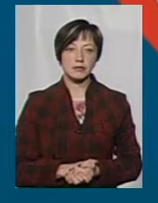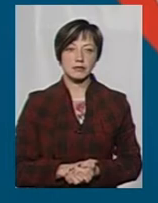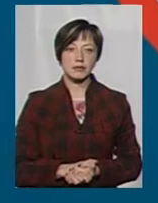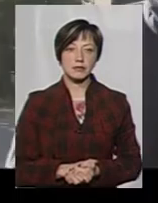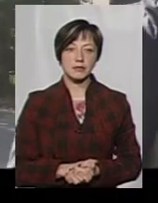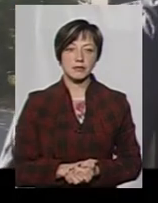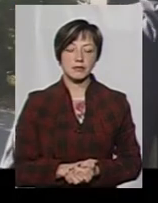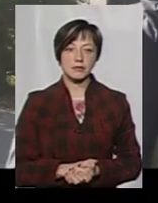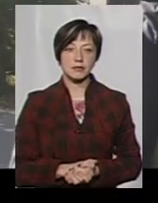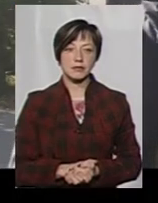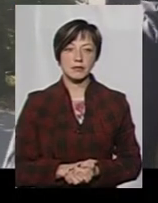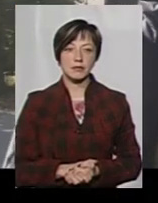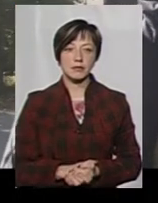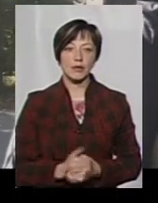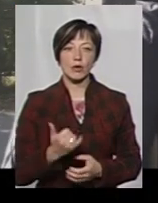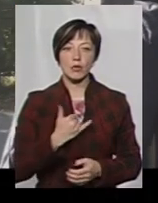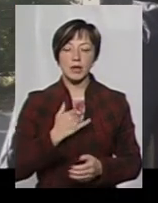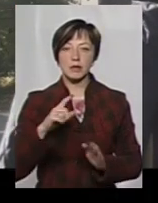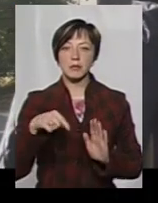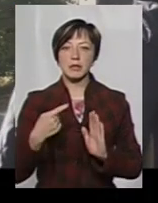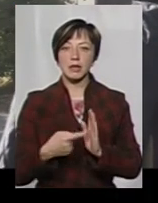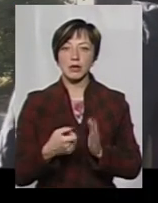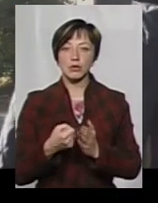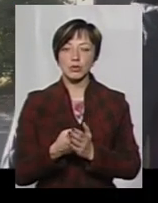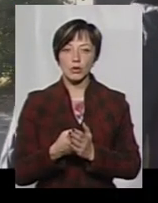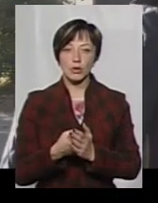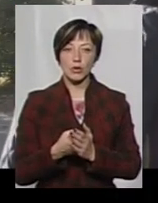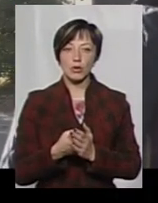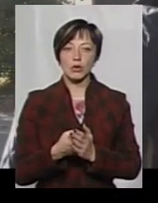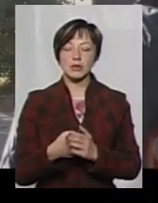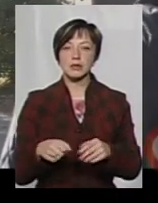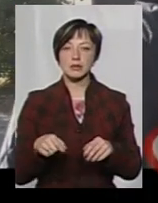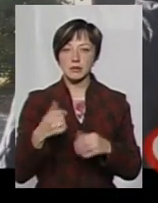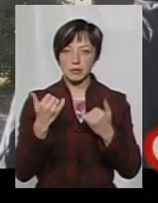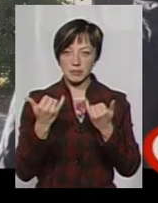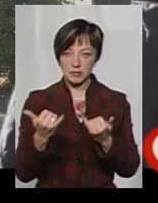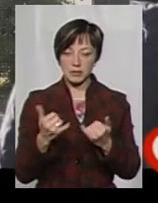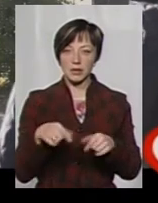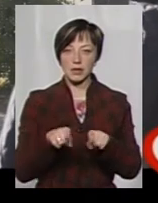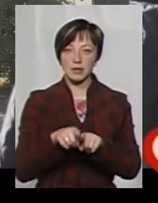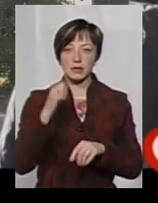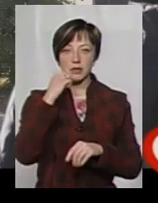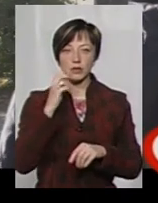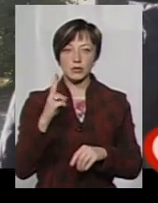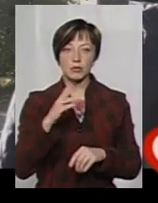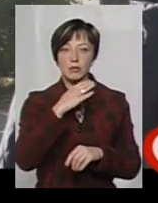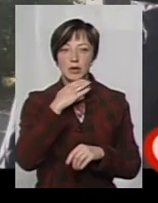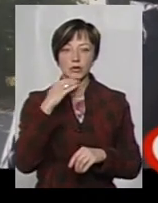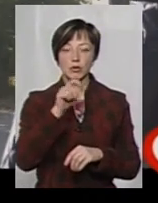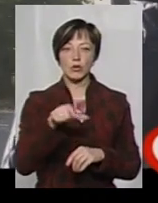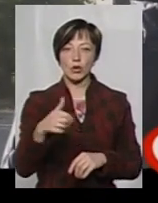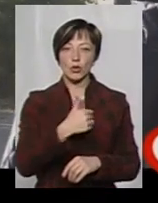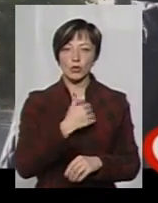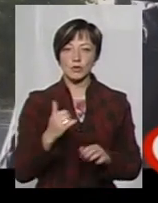У мене питання до пана Сергія Дашковського наступного плану. У нас в Старокостянтиновій дуже багато людей